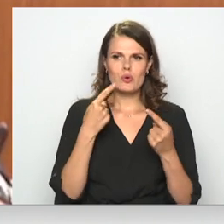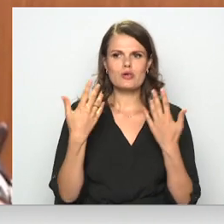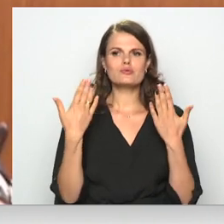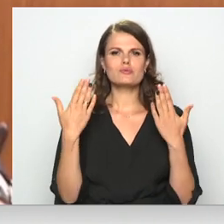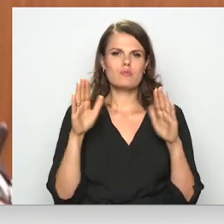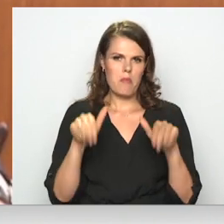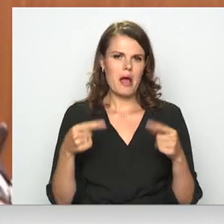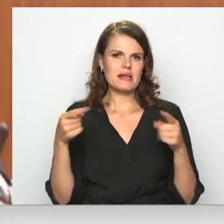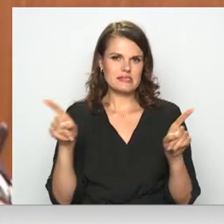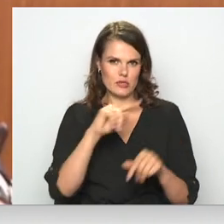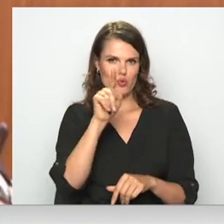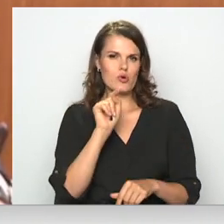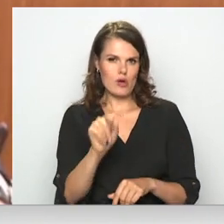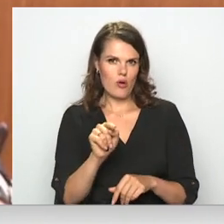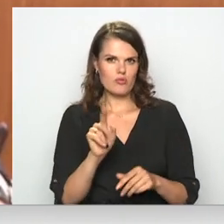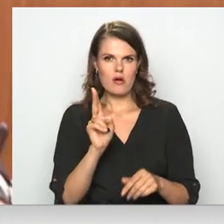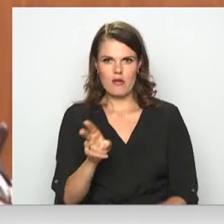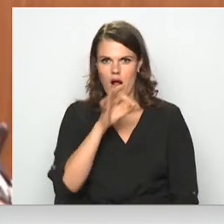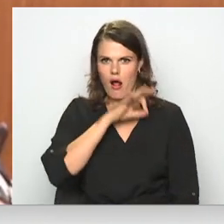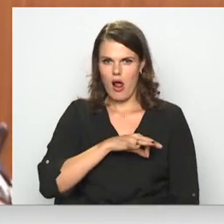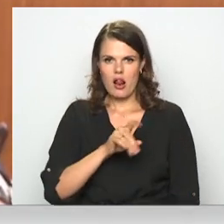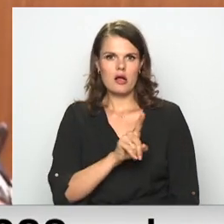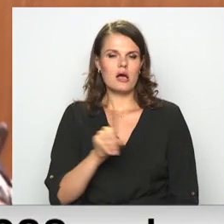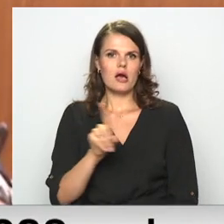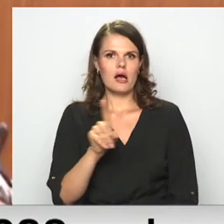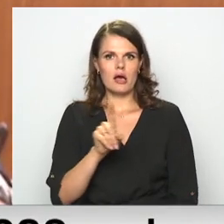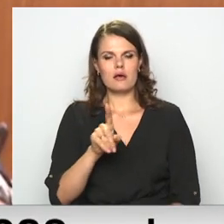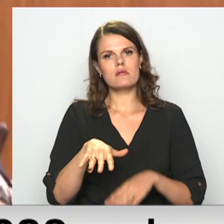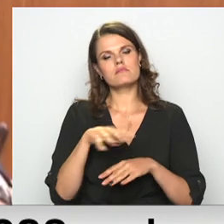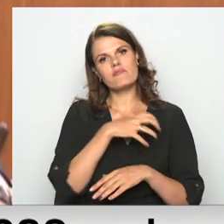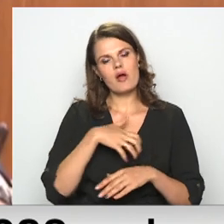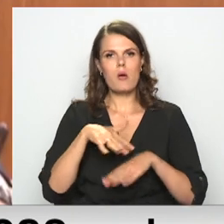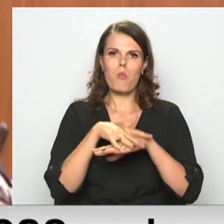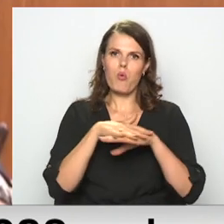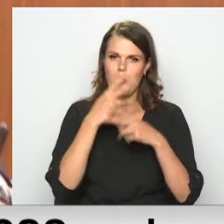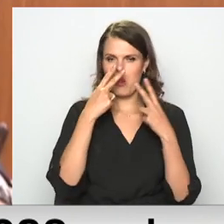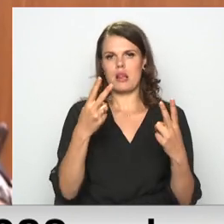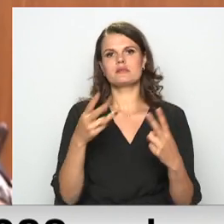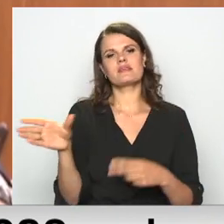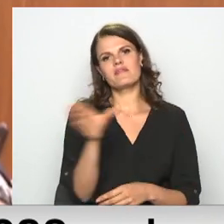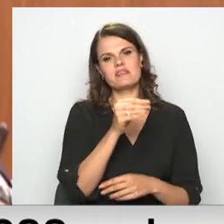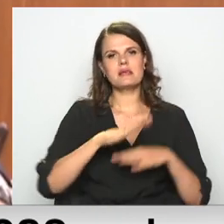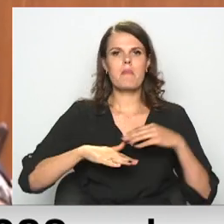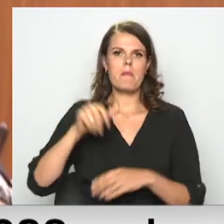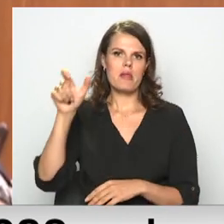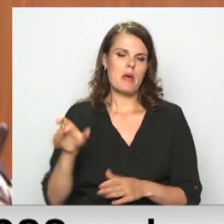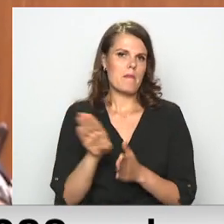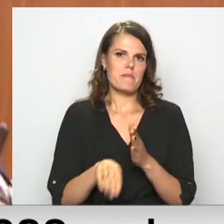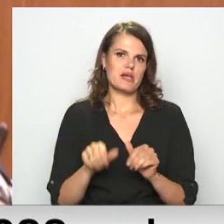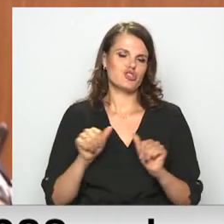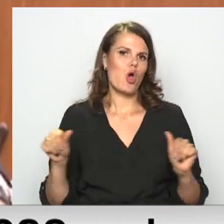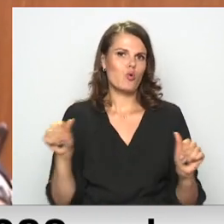saimā, ka atalgojums ir pilnībā publiskojums visām amatpersonām bez ierobežojumiem.